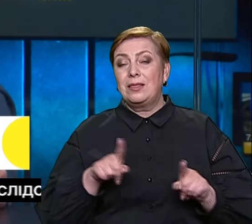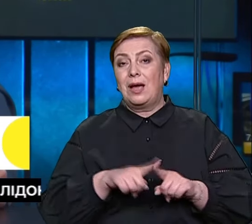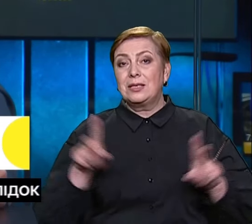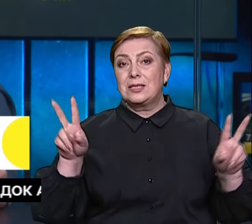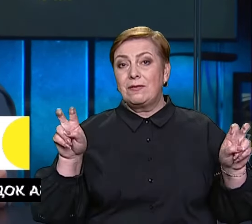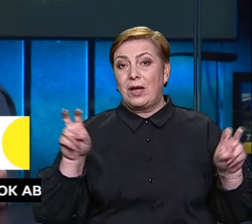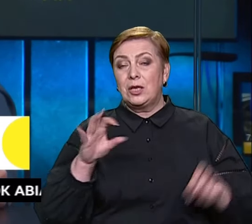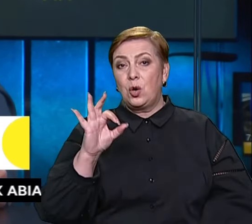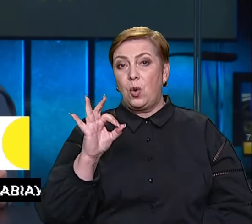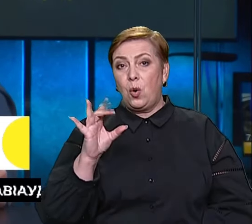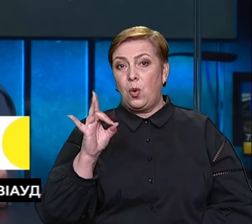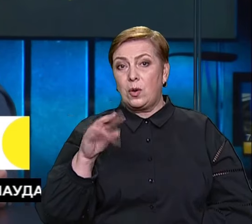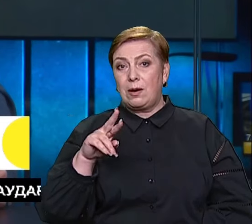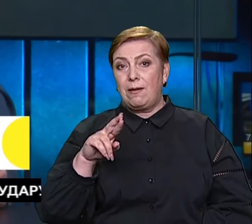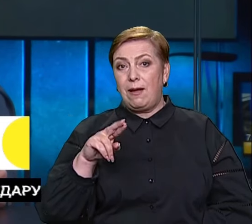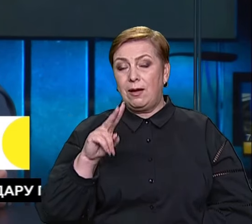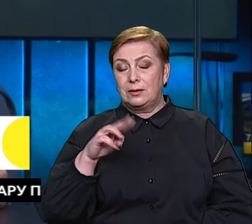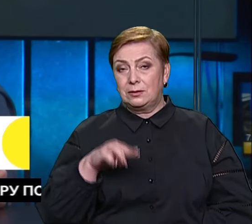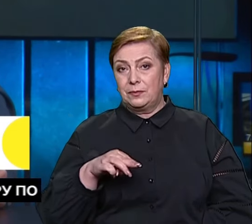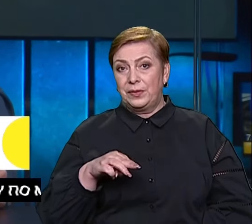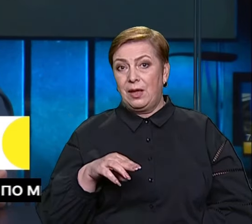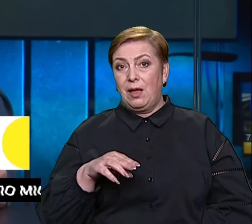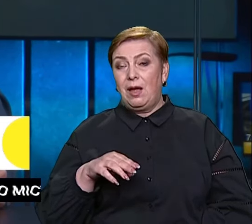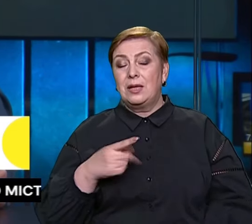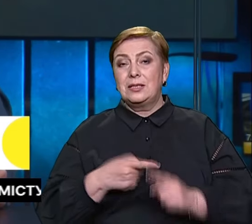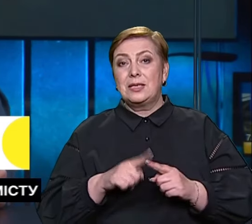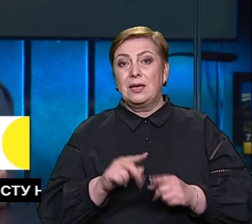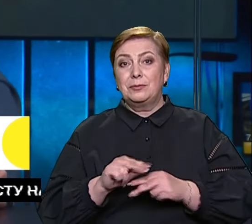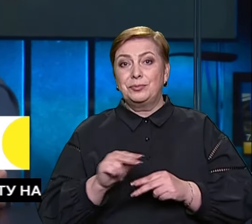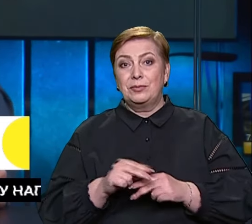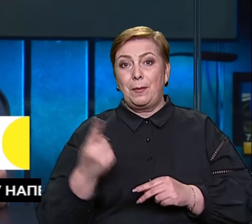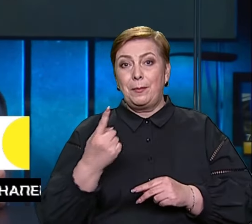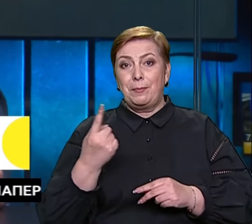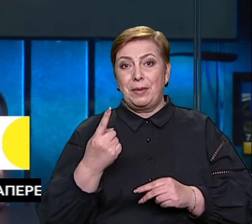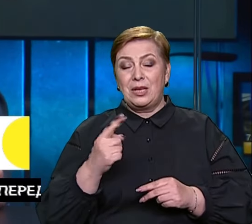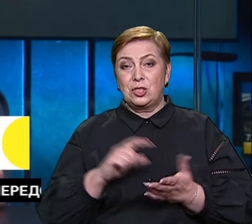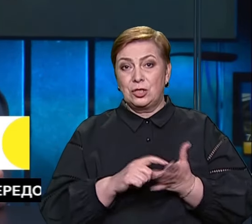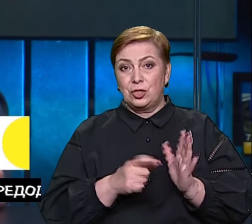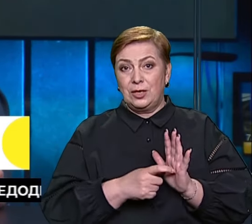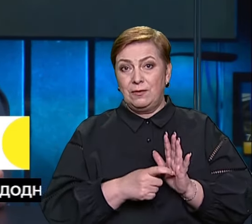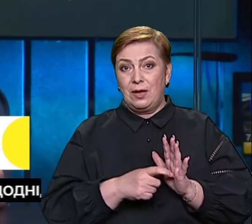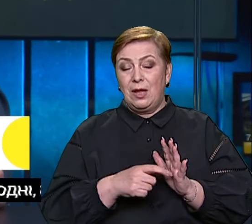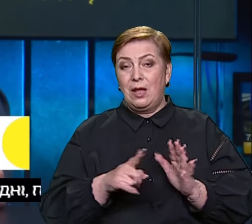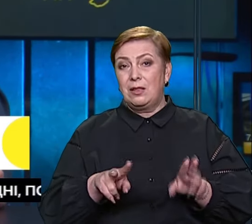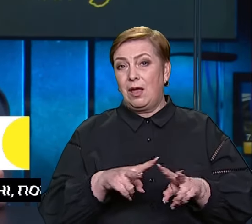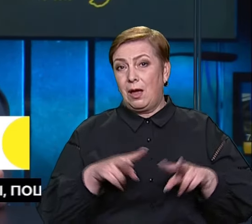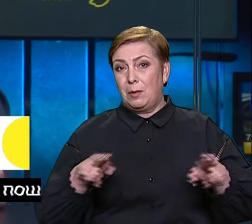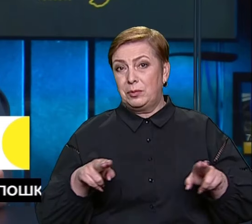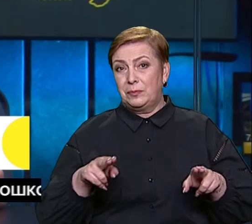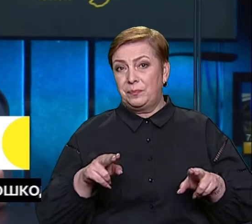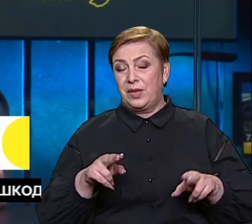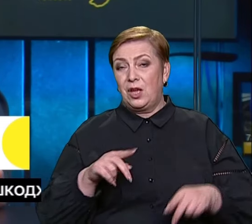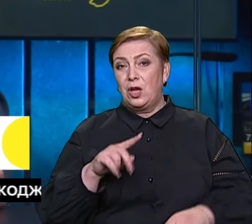Це примусовий рух першачків на кшталт «жовтенят», про таке повідомляє Український центр національного спроту. Так званих